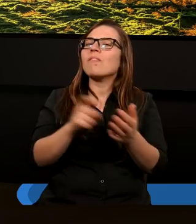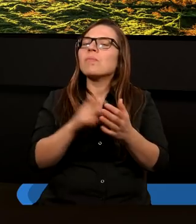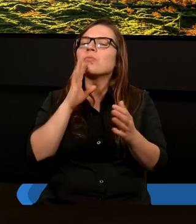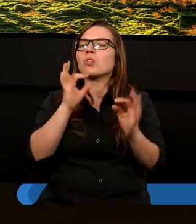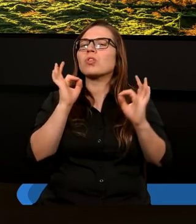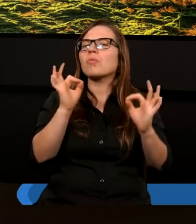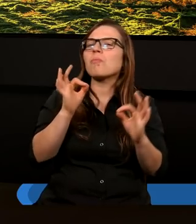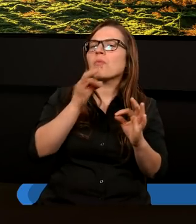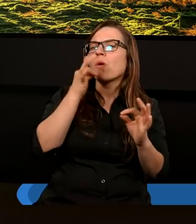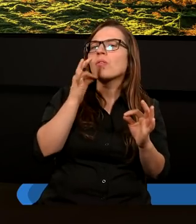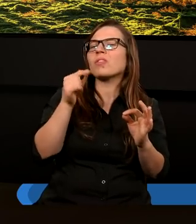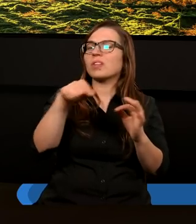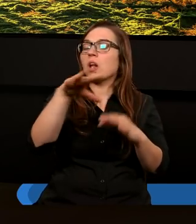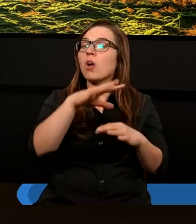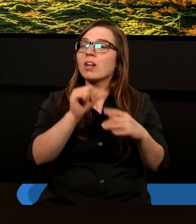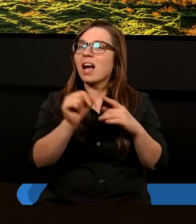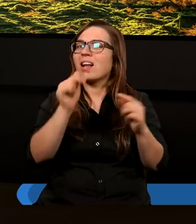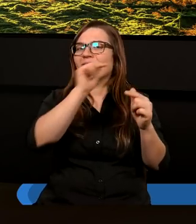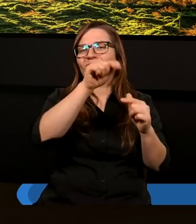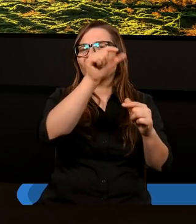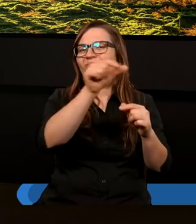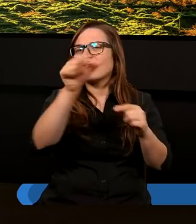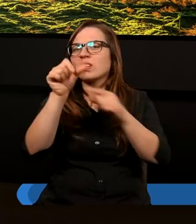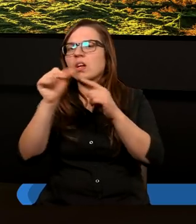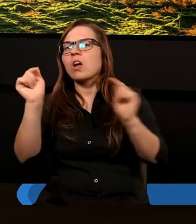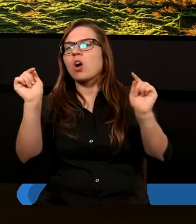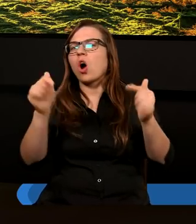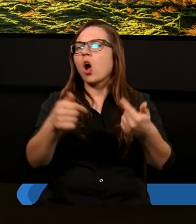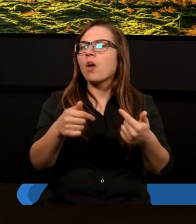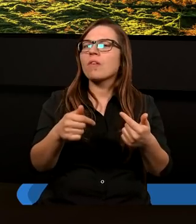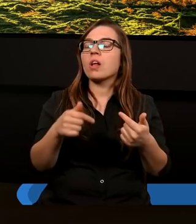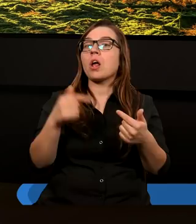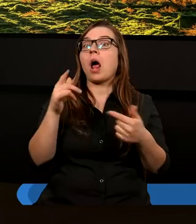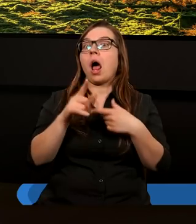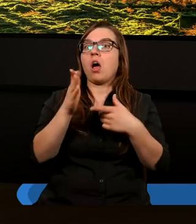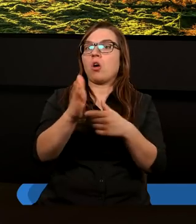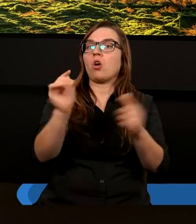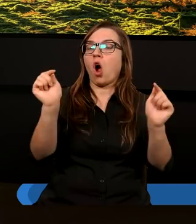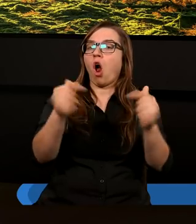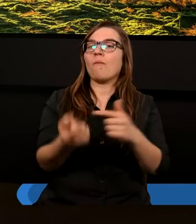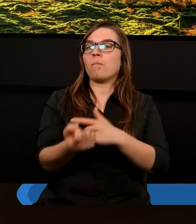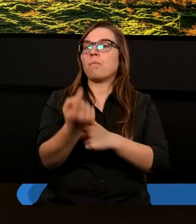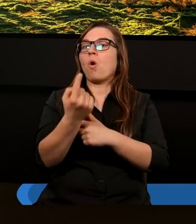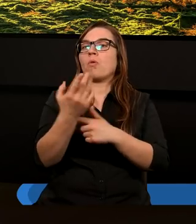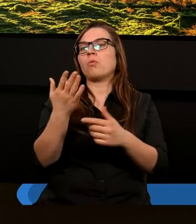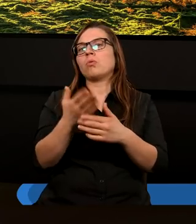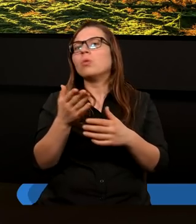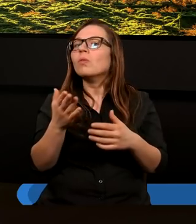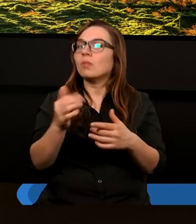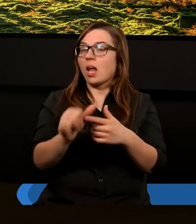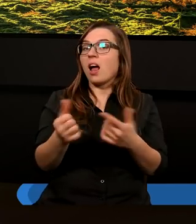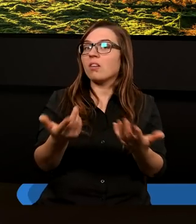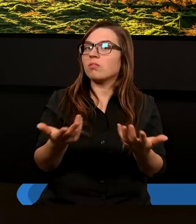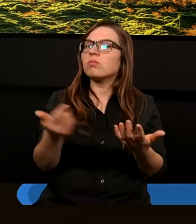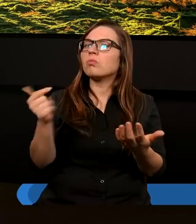I kiedy się pojawiają konflikty, no to nie możemy tylko wyłącznie biadać, że one się pojawiły, tylko po prostu musimy